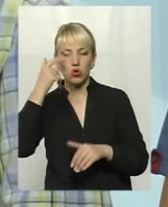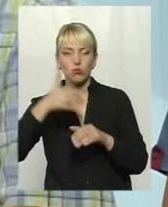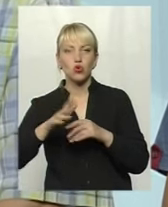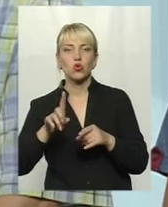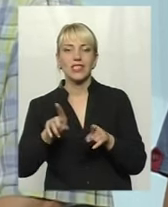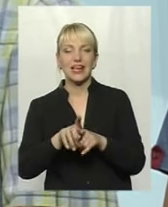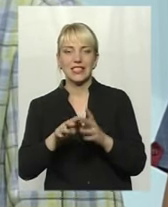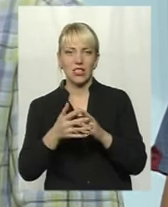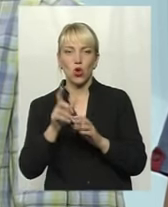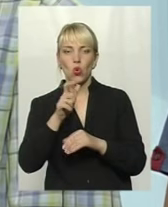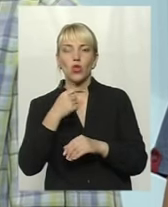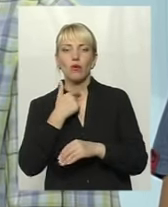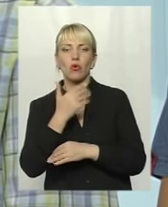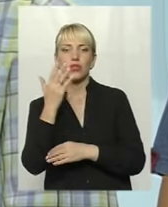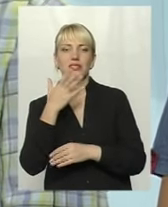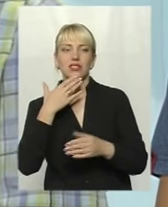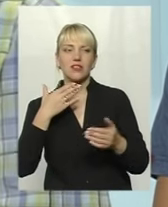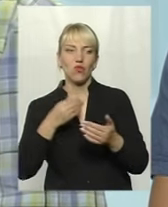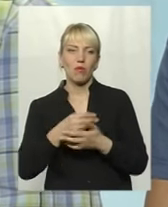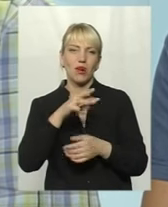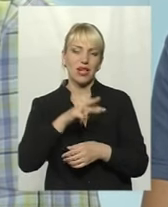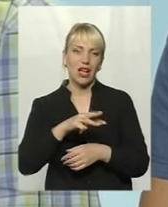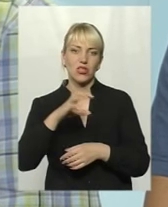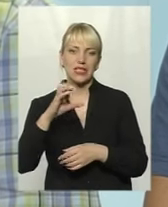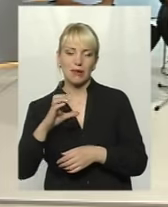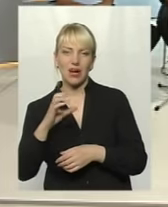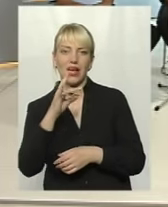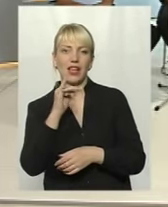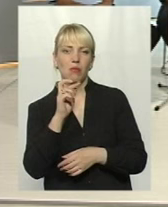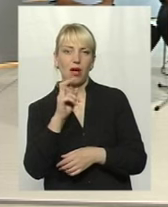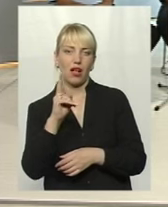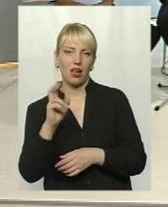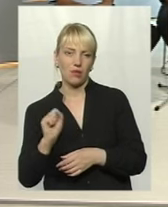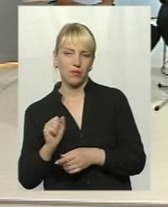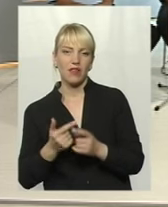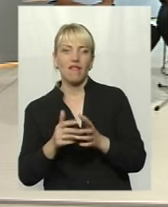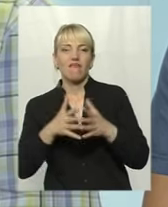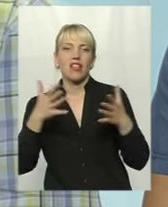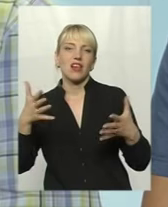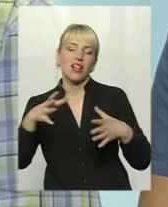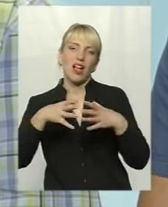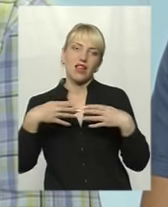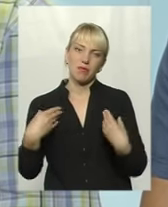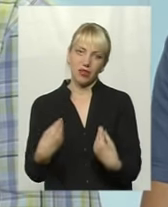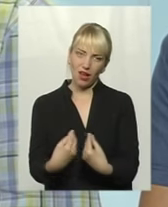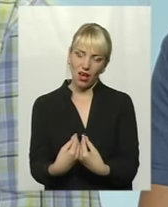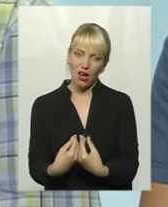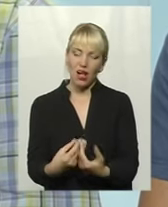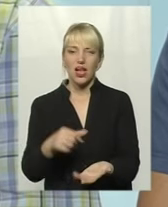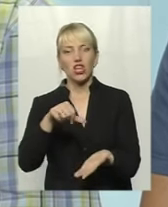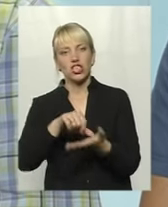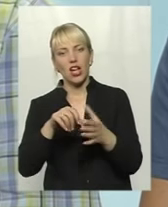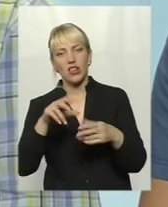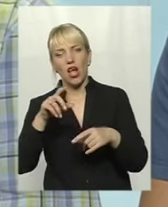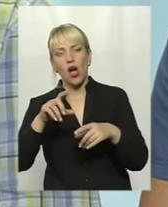Люди проголосували за свого Михайла Олексійовича Рибака. За свого. Велика рідня. Ви розумієте, да. Члени комісії,